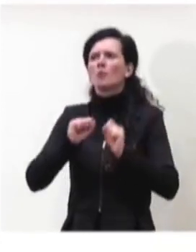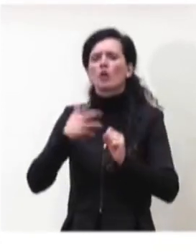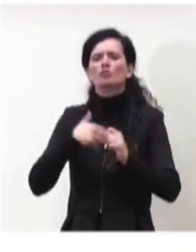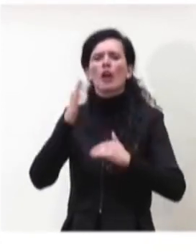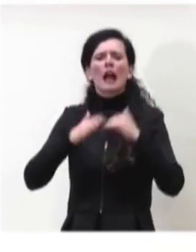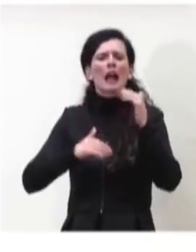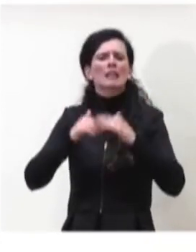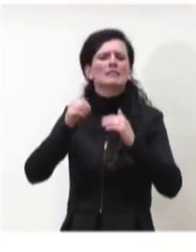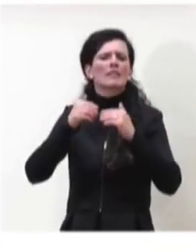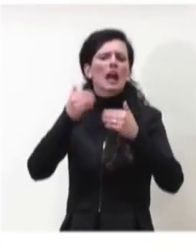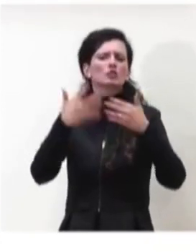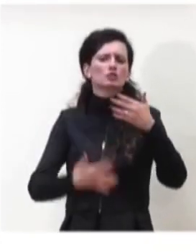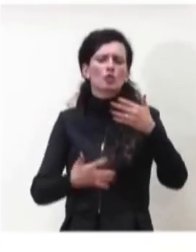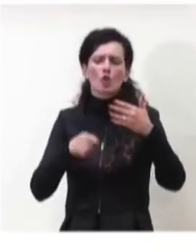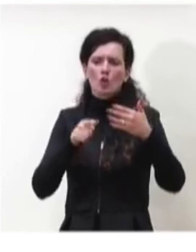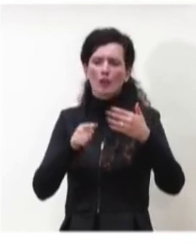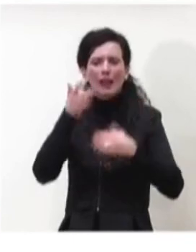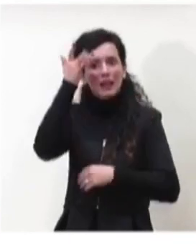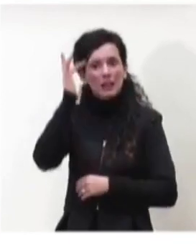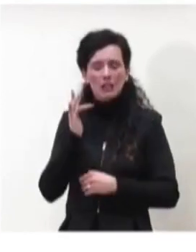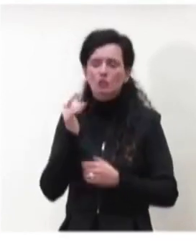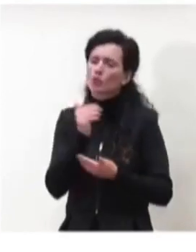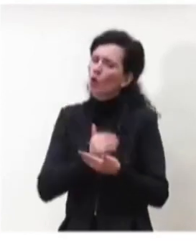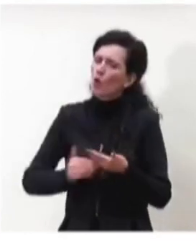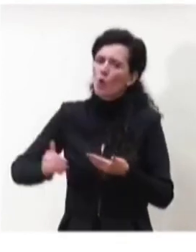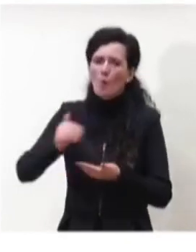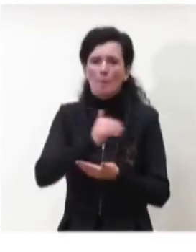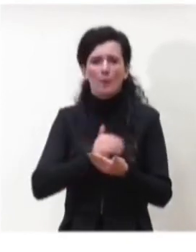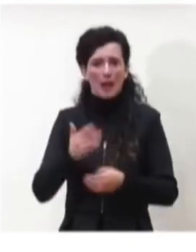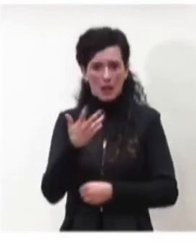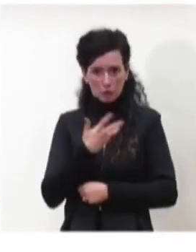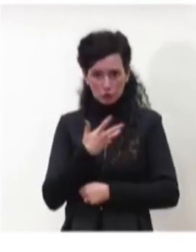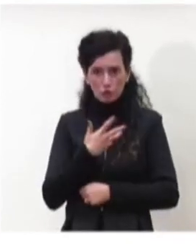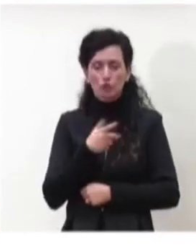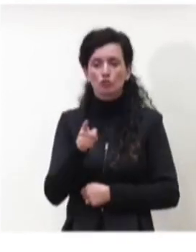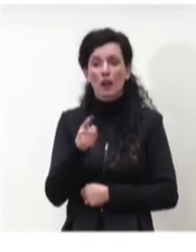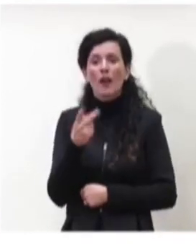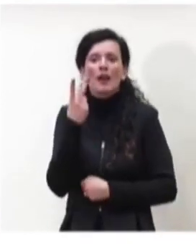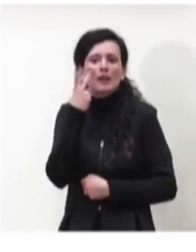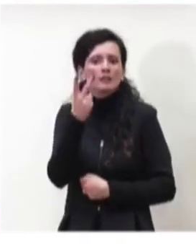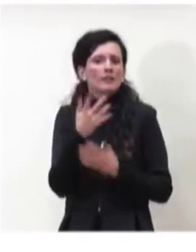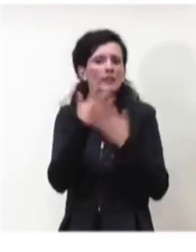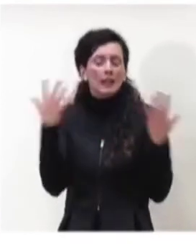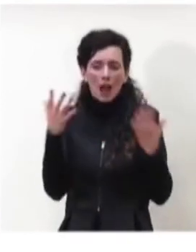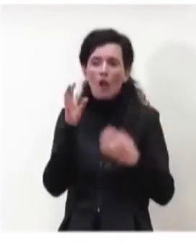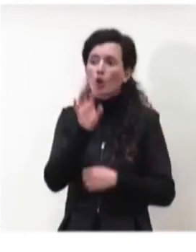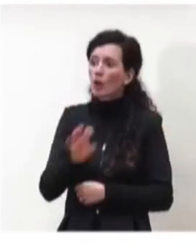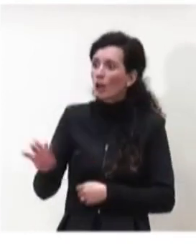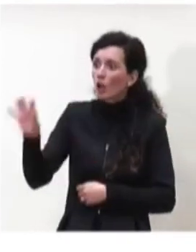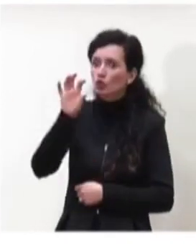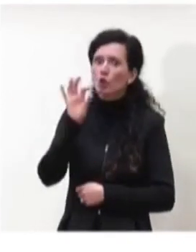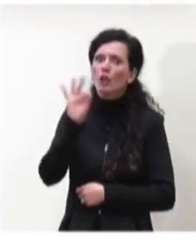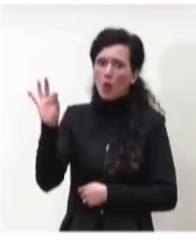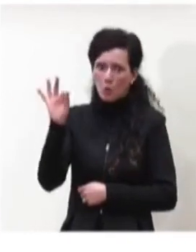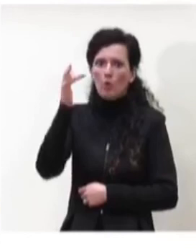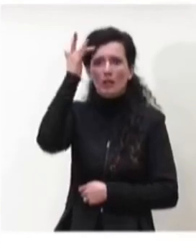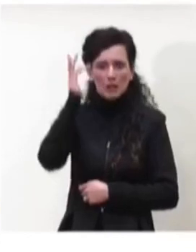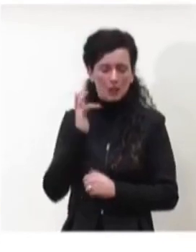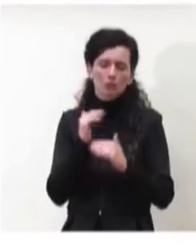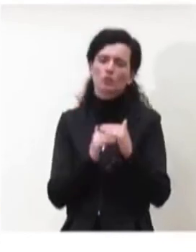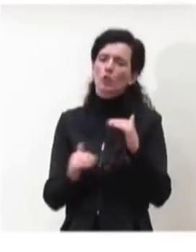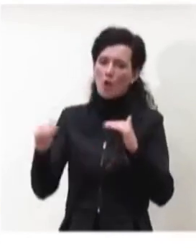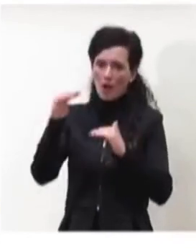più completa e vedete che sostanzialmente ci sono molte regioni a rischio alto, vedete che ci sono